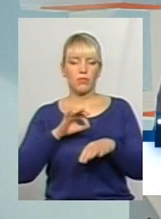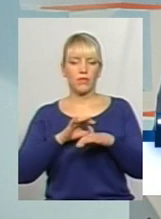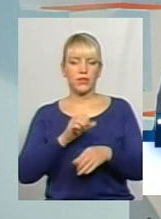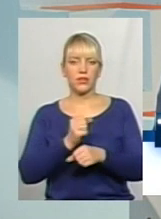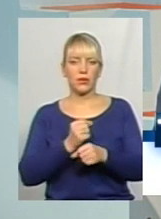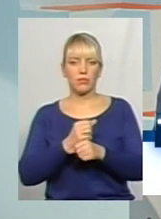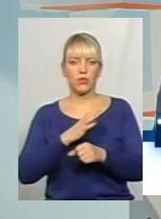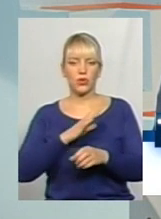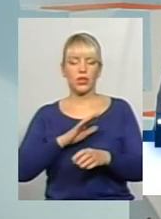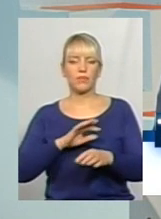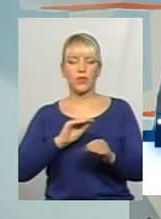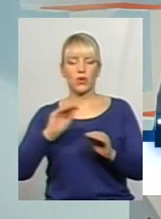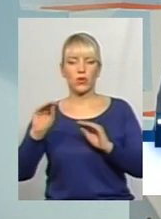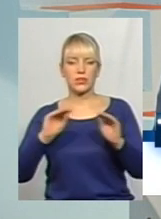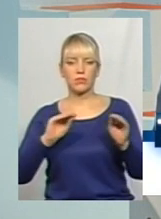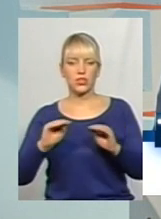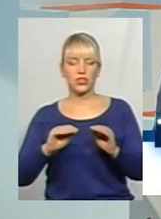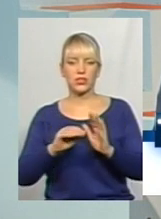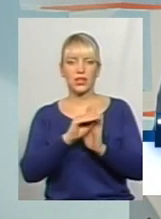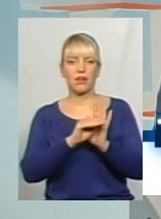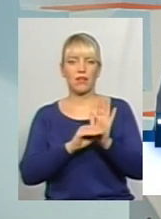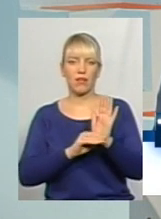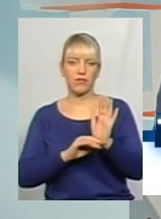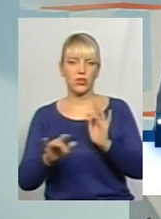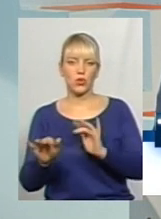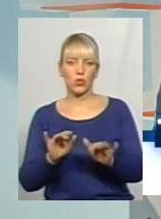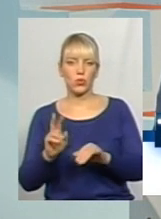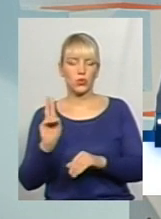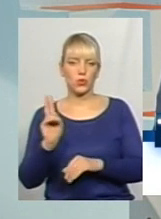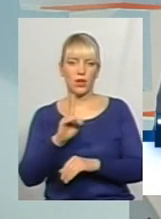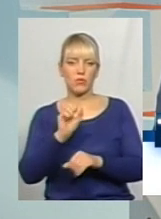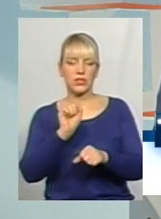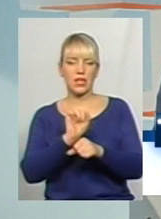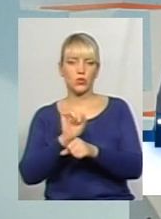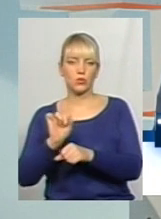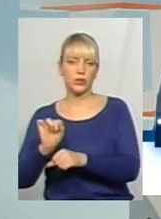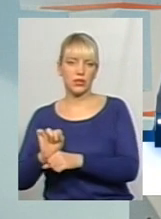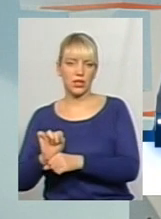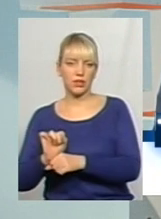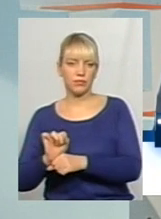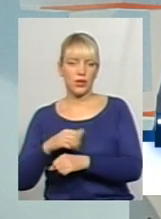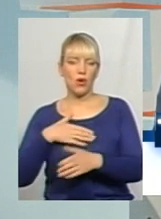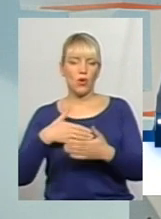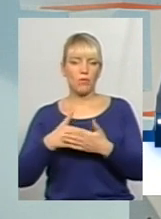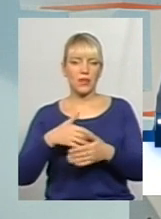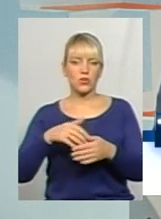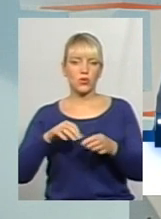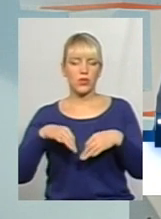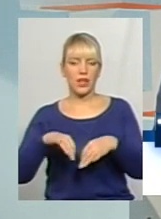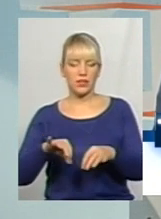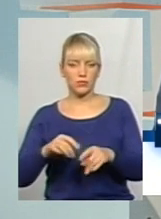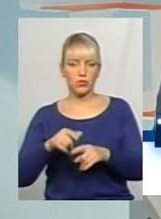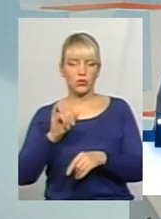розміщені графіки руху тролейбусів на зупинках громадського транспорту. Основний фактор,